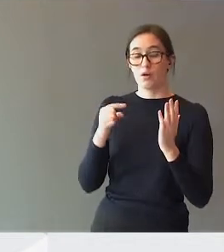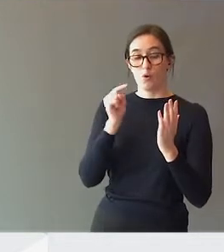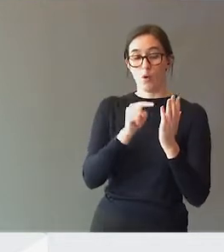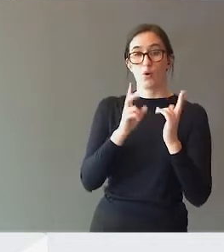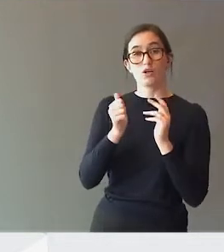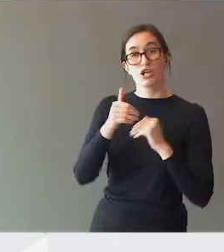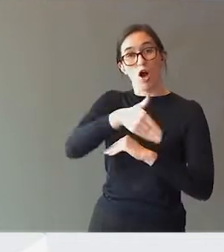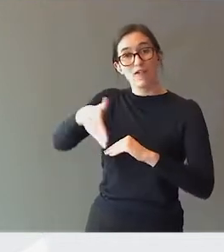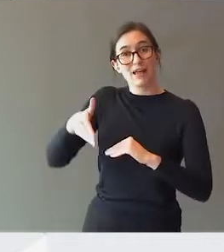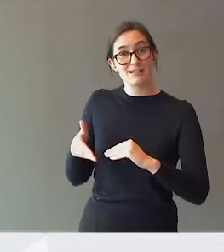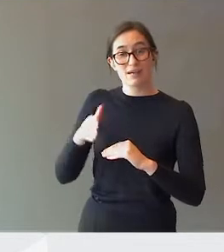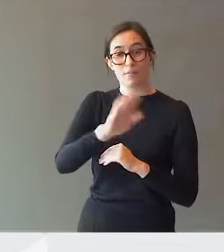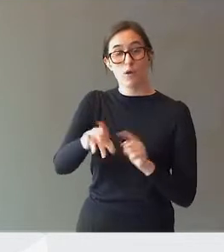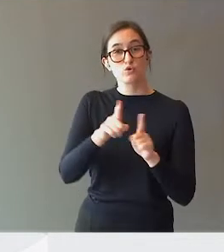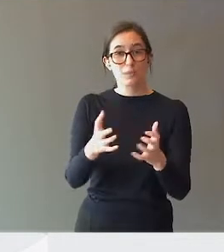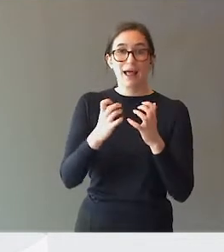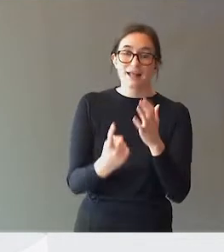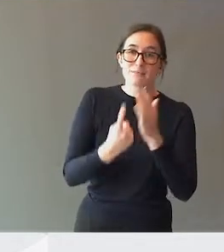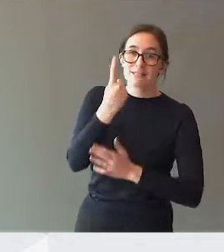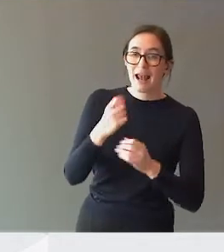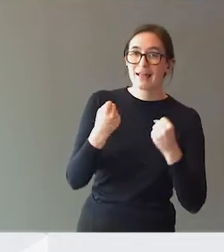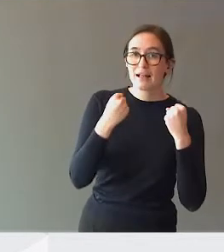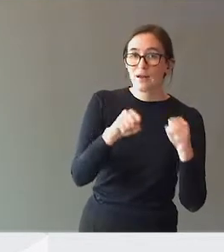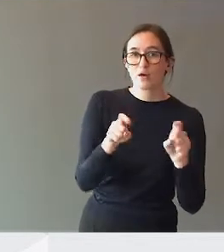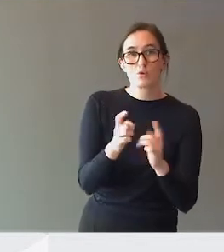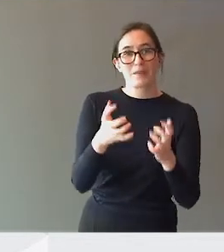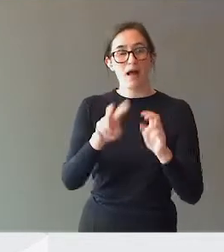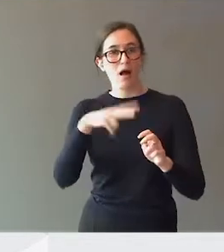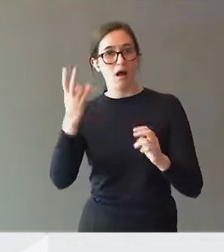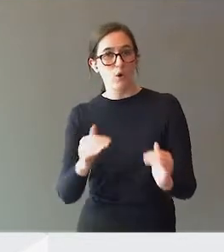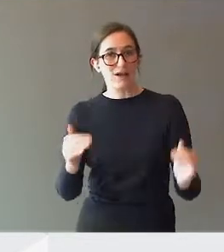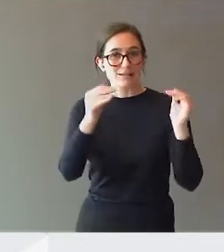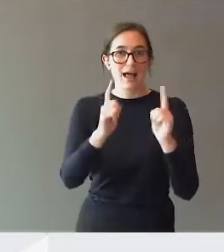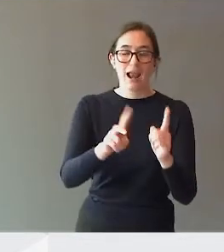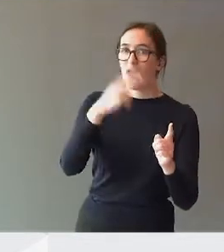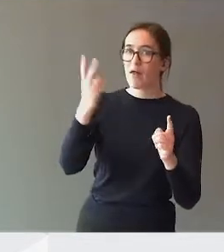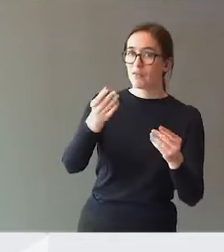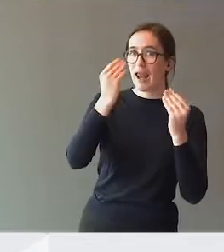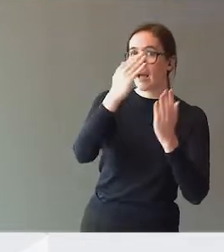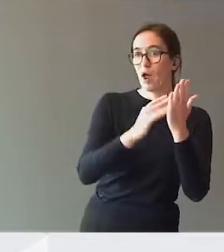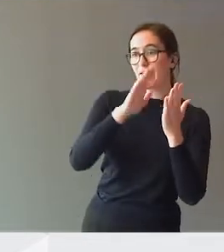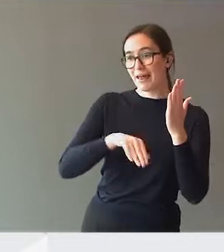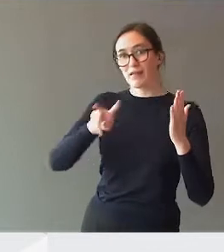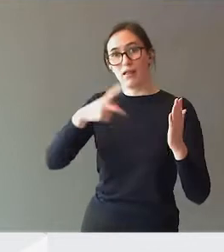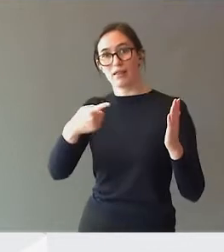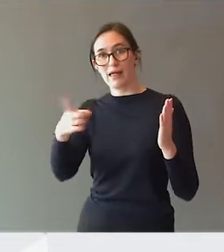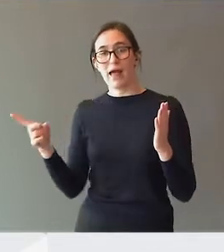helt spesielle tiltak, som trenger en annen organisering, en annen læreplan enn det som er alle andre barns plan, at de må